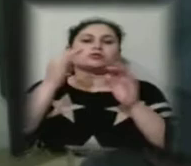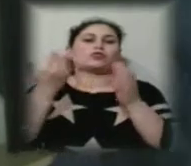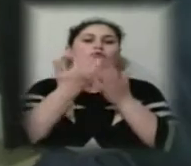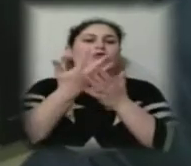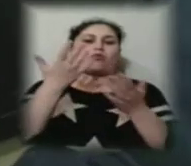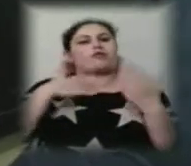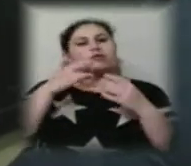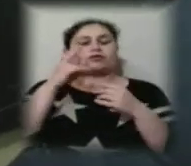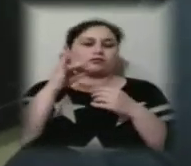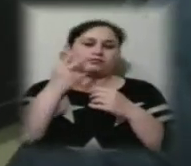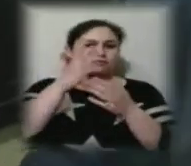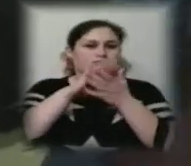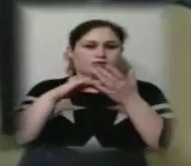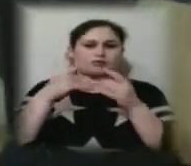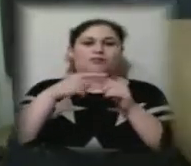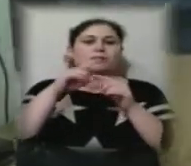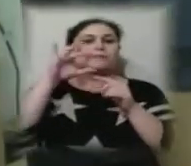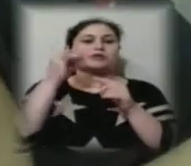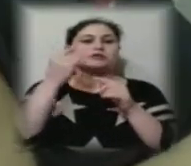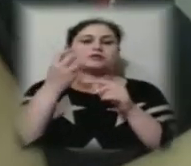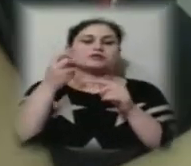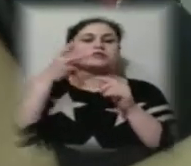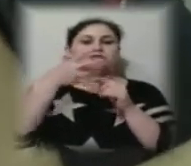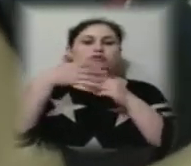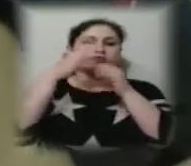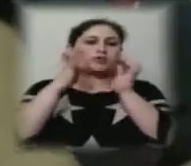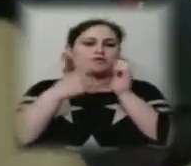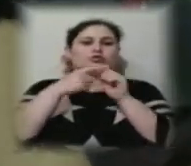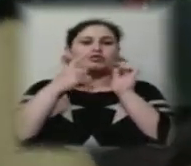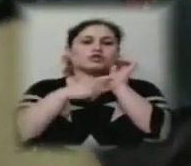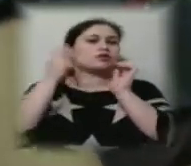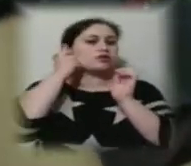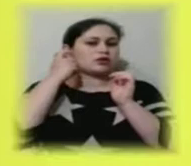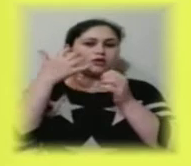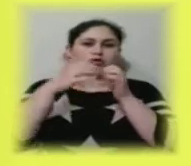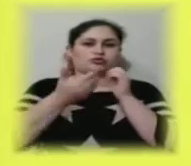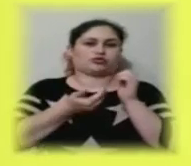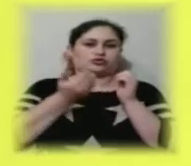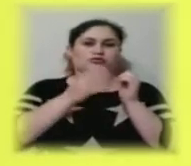Принцесою Всесвіту-2019 стала шестирічна херсонка Валерія Воробйова.